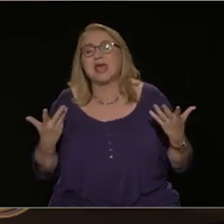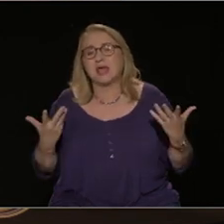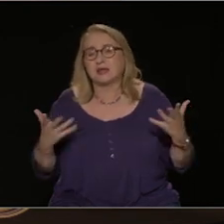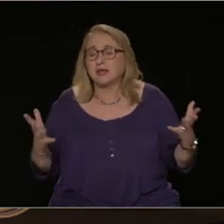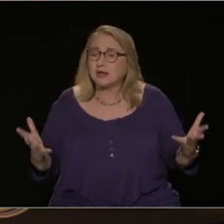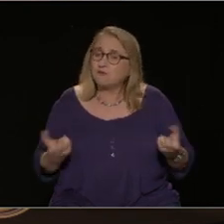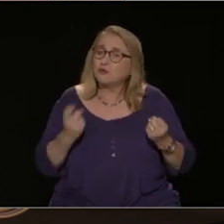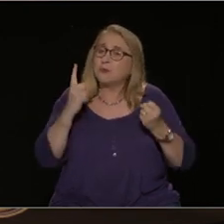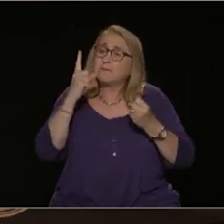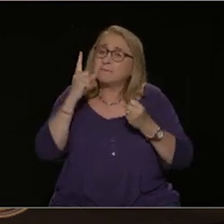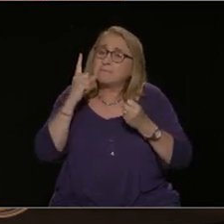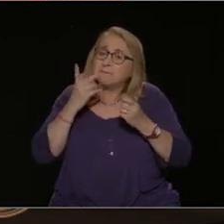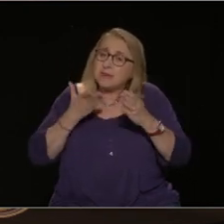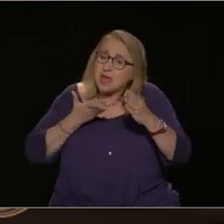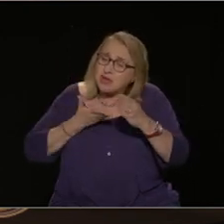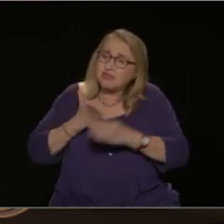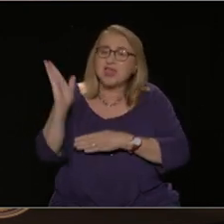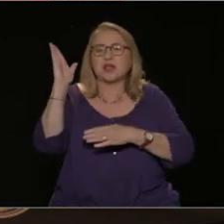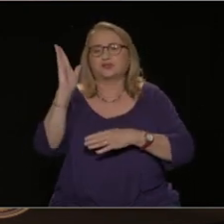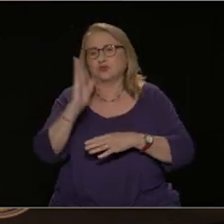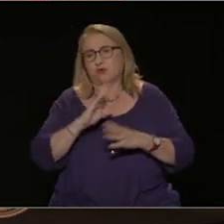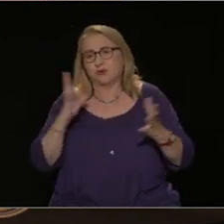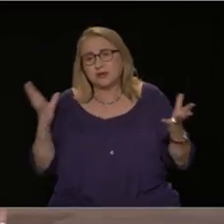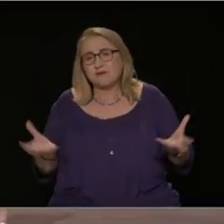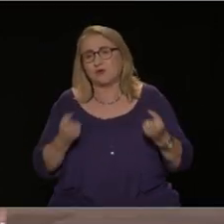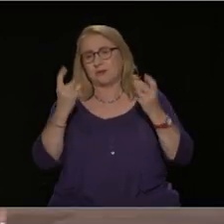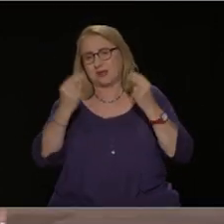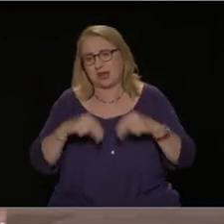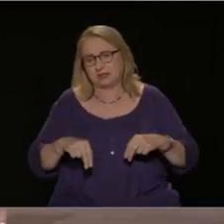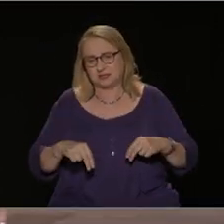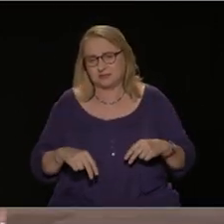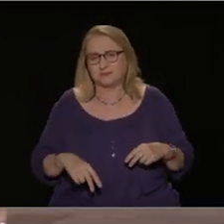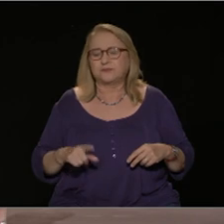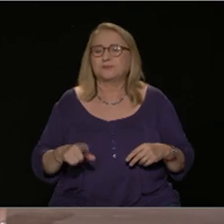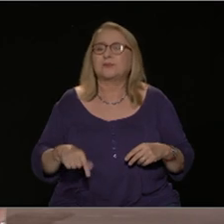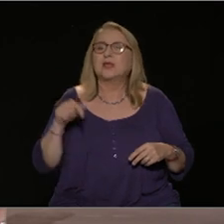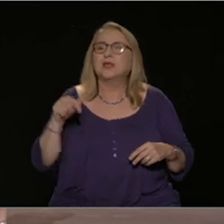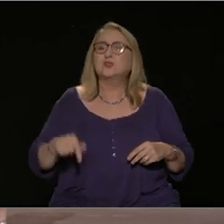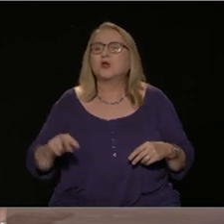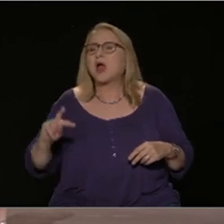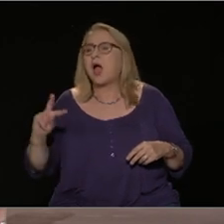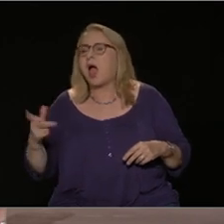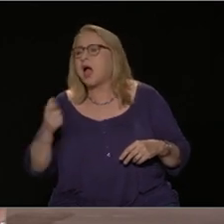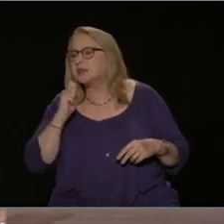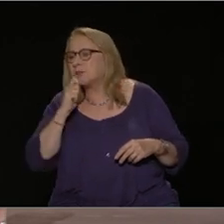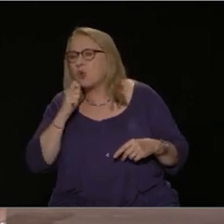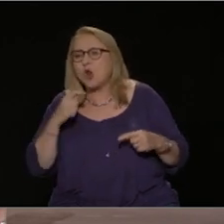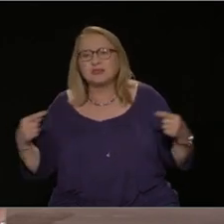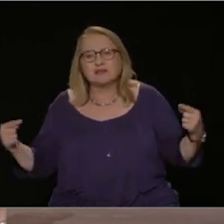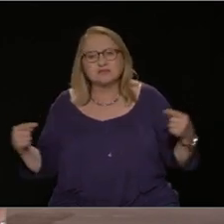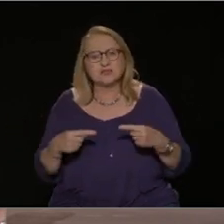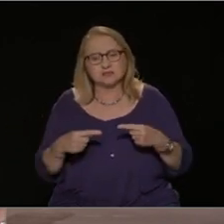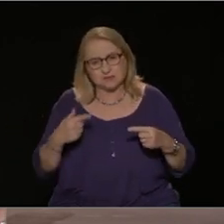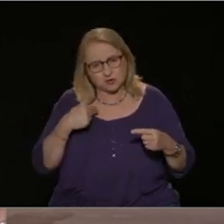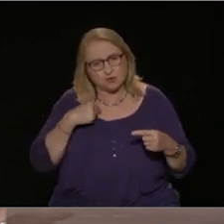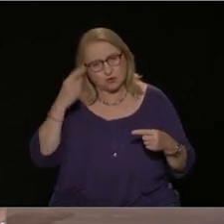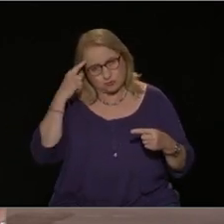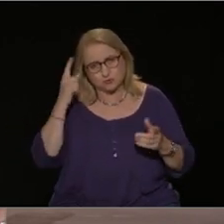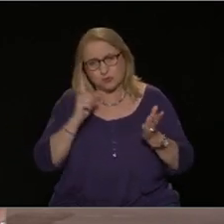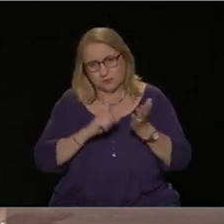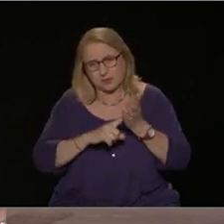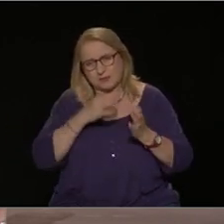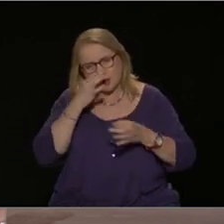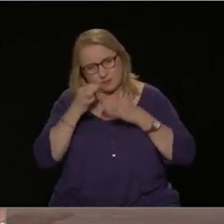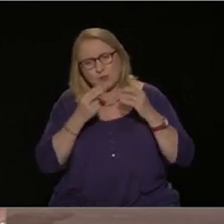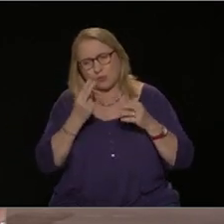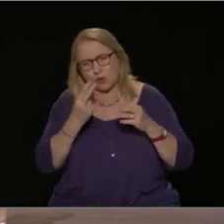οποίο αυτή τη στιγμή δυσκολεύει αυτό το πράγμα είναι η κατάσταση της λεγόμενης αντιπολίτευσης και νομίζω ότι πρέπει να αφιερώσουμε δύο